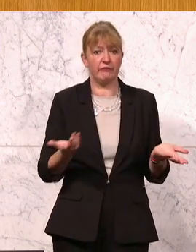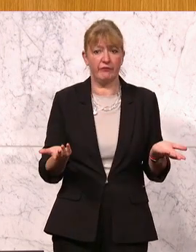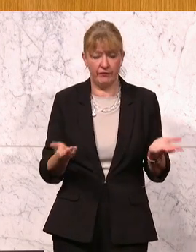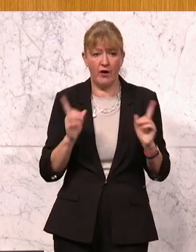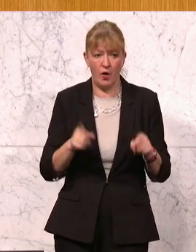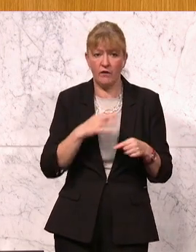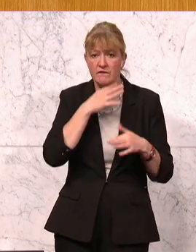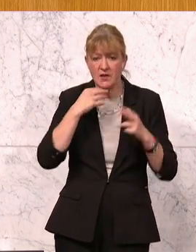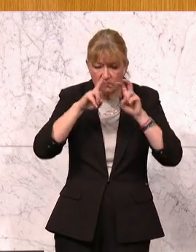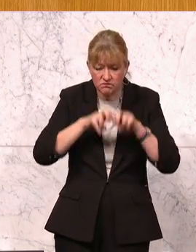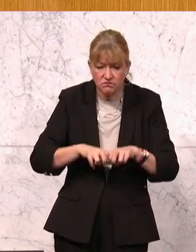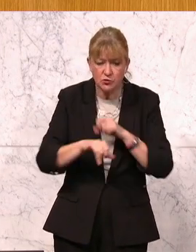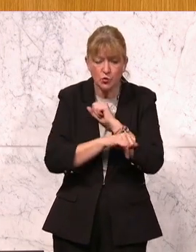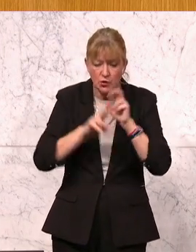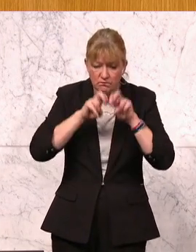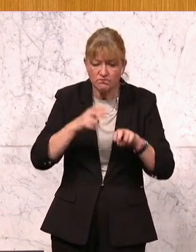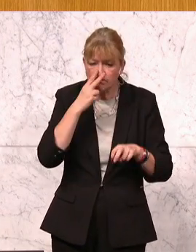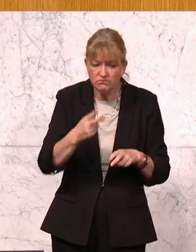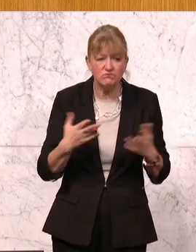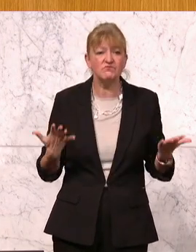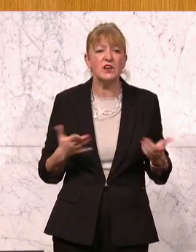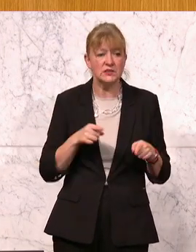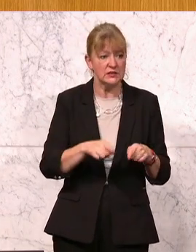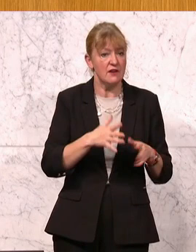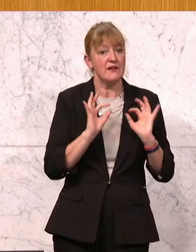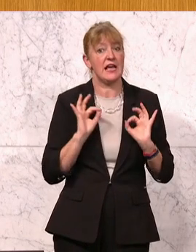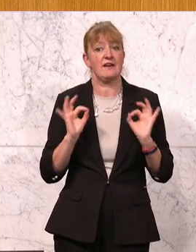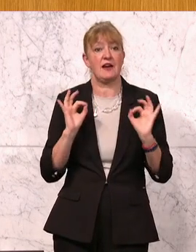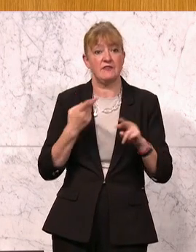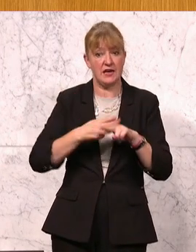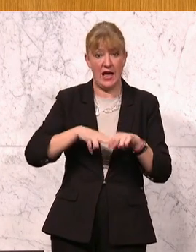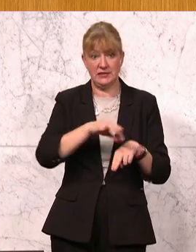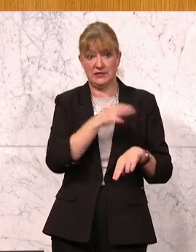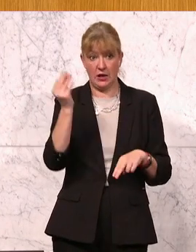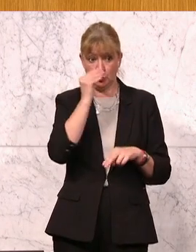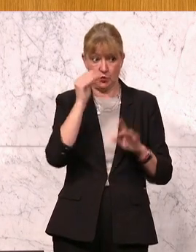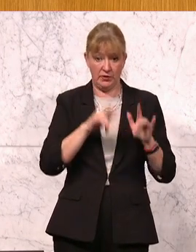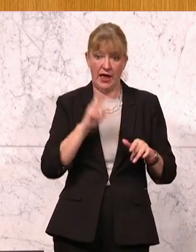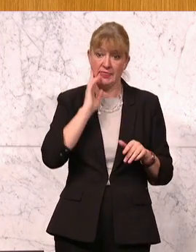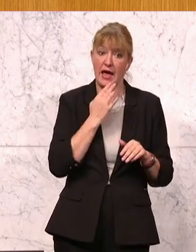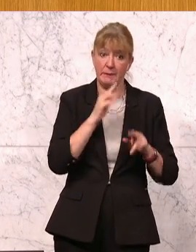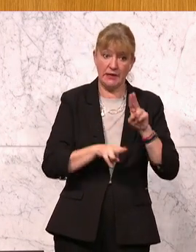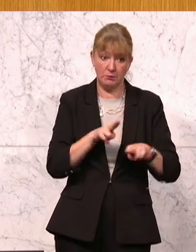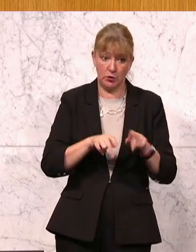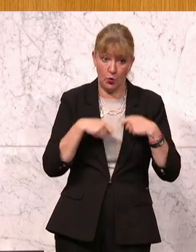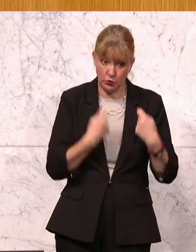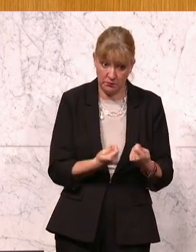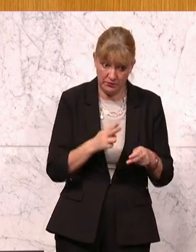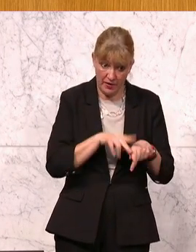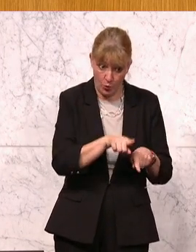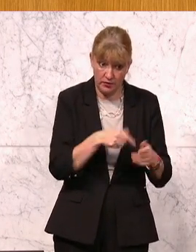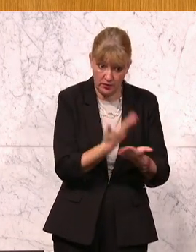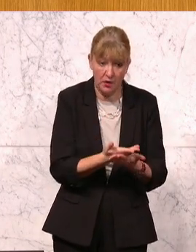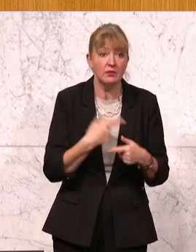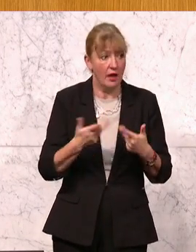Erhebungen und Studien, dass dort, wo qualifizierte Ganztagsschulen bzw. Nachmittagsbetreuung auch angeboten wird, diese